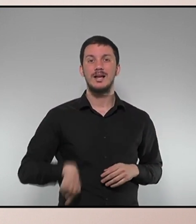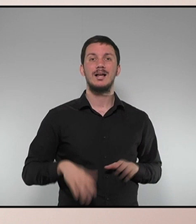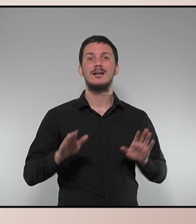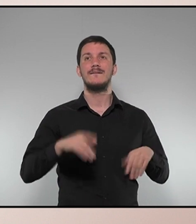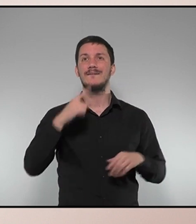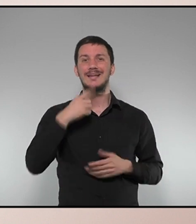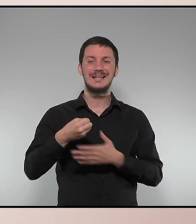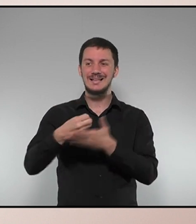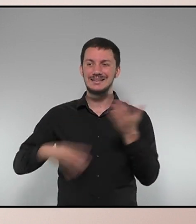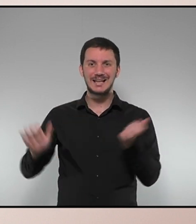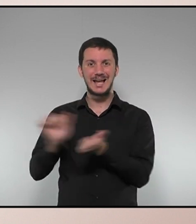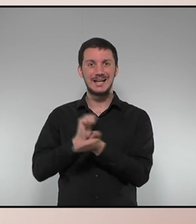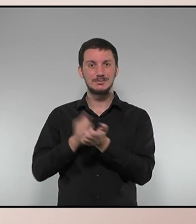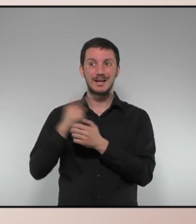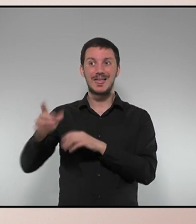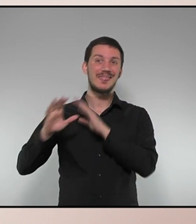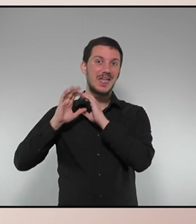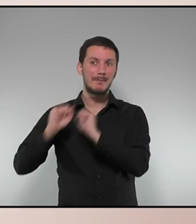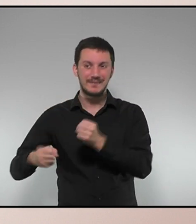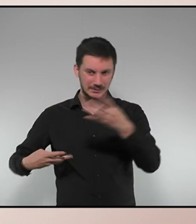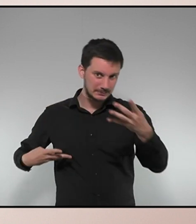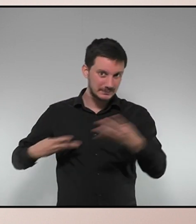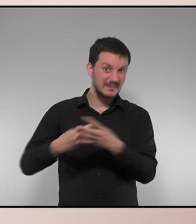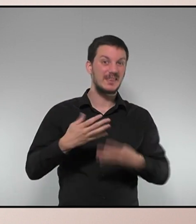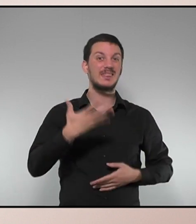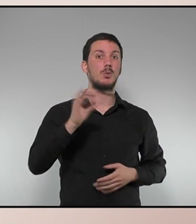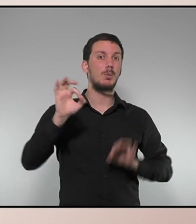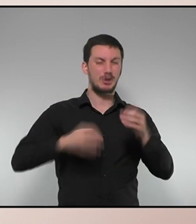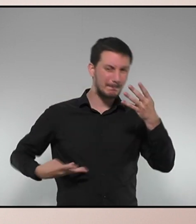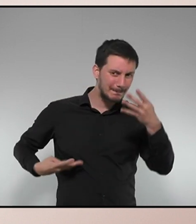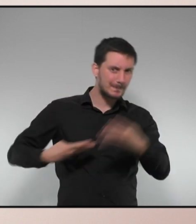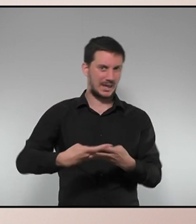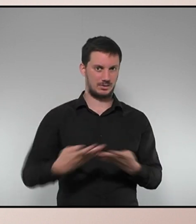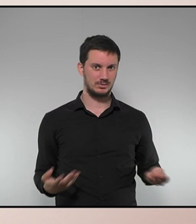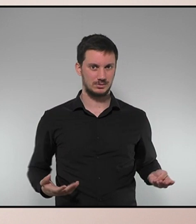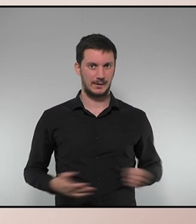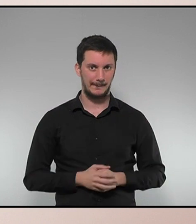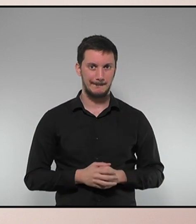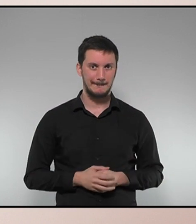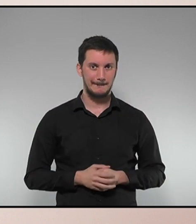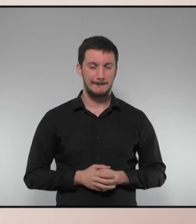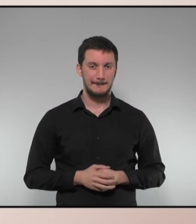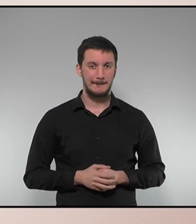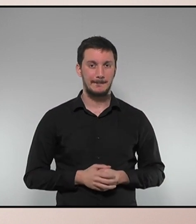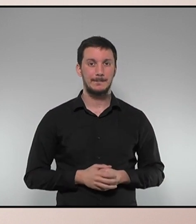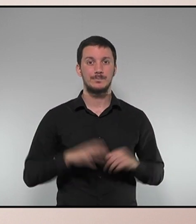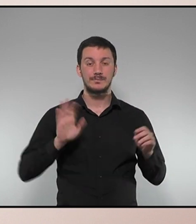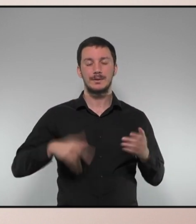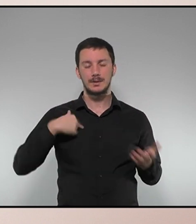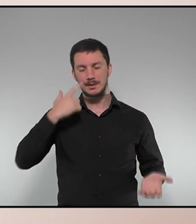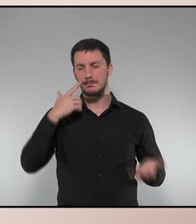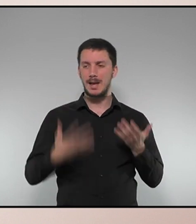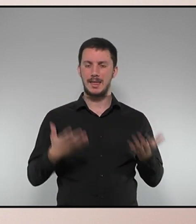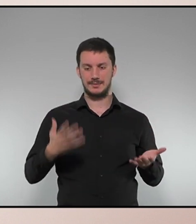% de les llistes d'espera en l'àmbit de la dependència acordat amb el treball amb altres partits també. Per tant, quan posem en una balança les